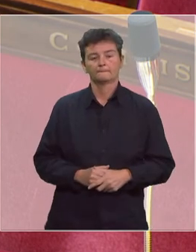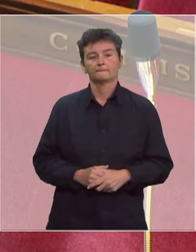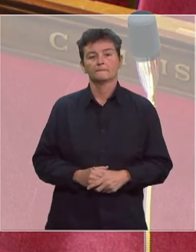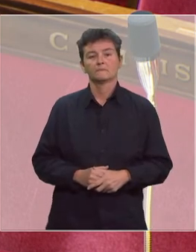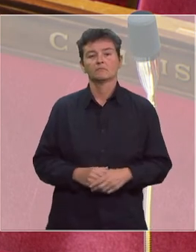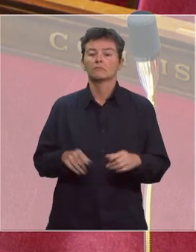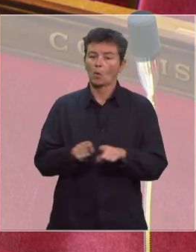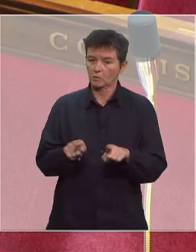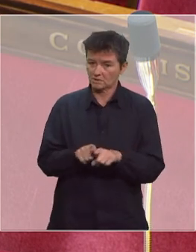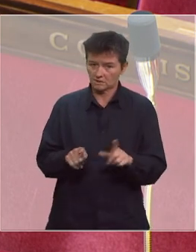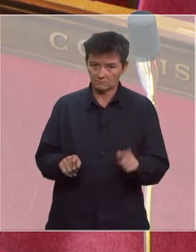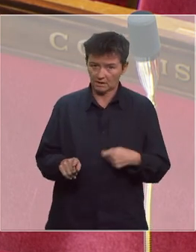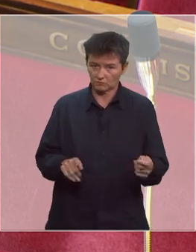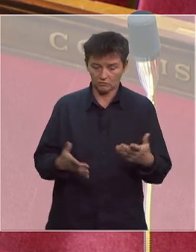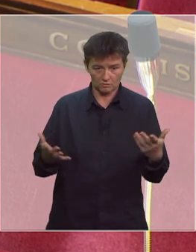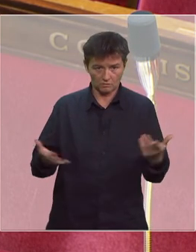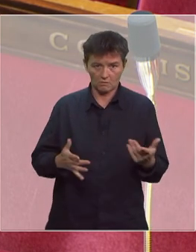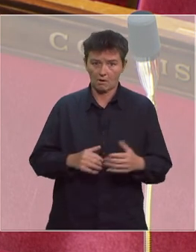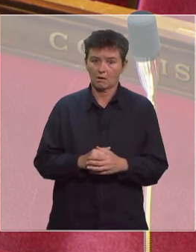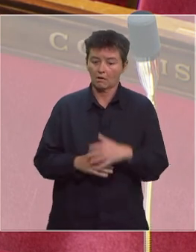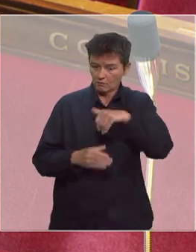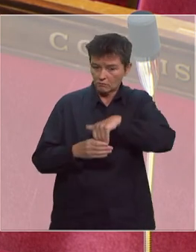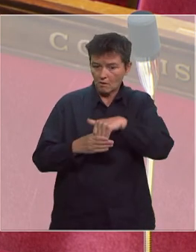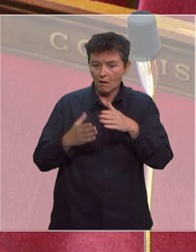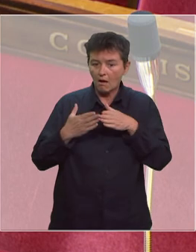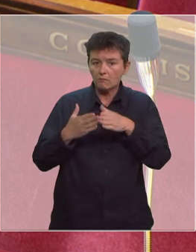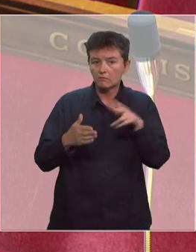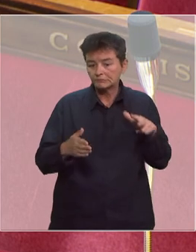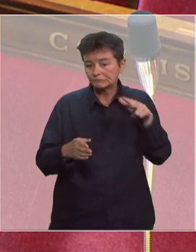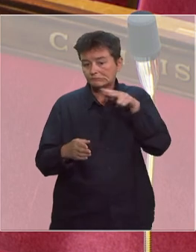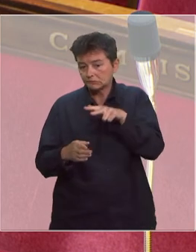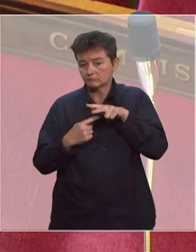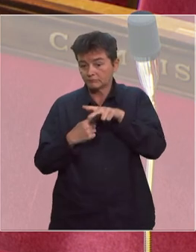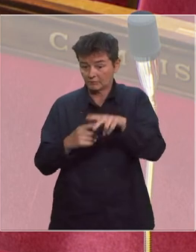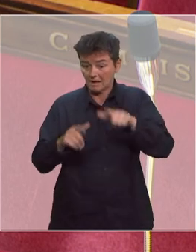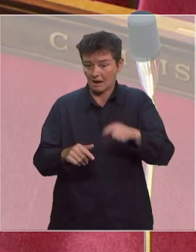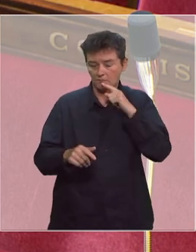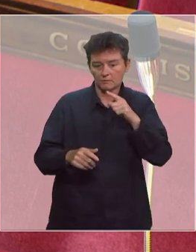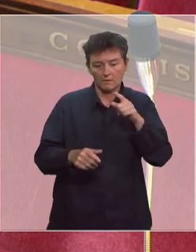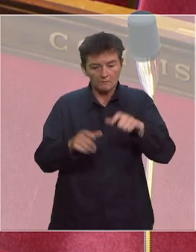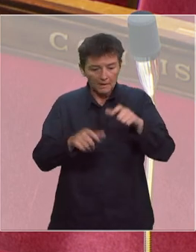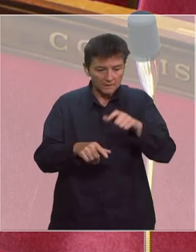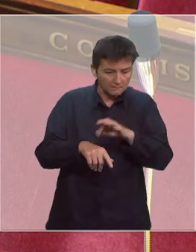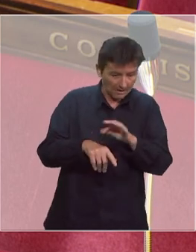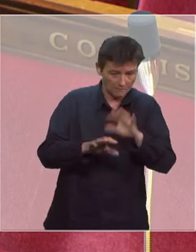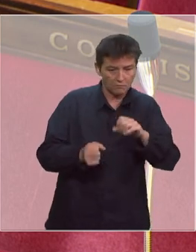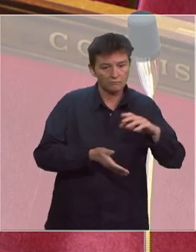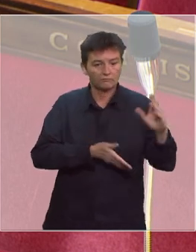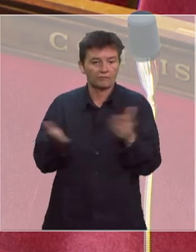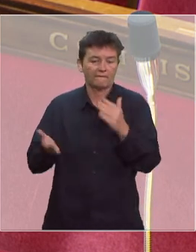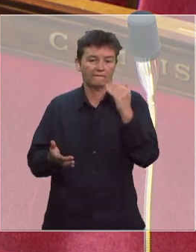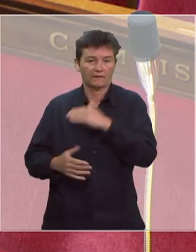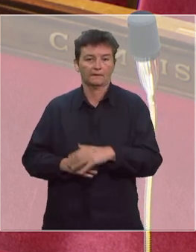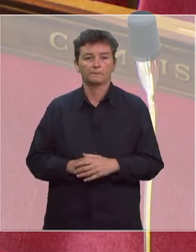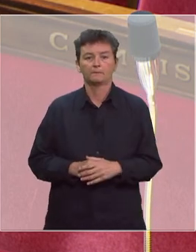aussi bien sûr une capacité à bord de ces portes-hélicoptères avec des hélicoptères d'évacuation sanitaire. Sur les